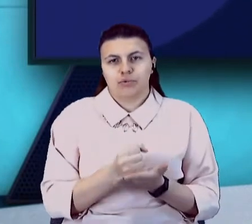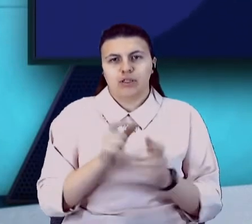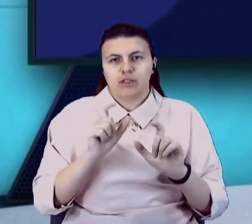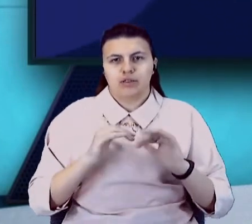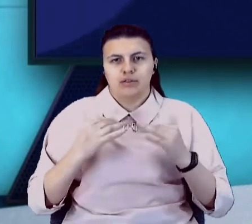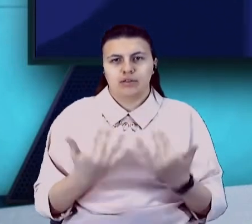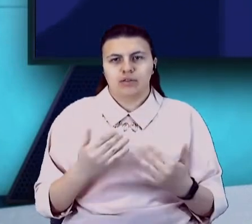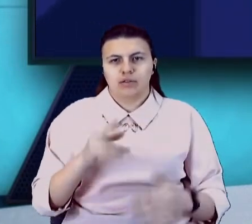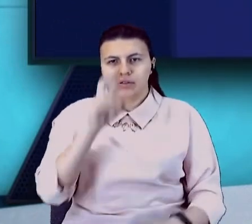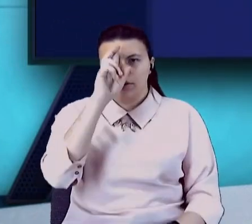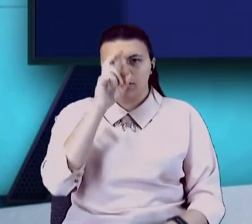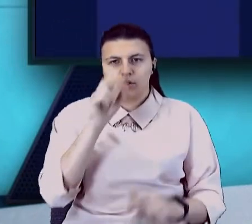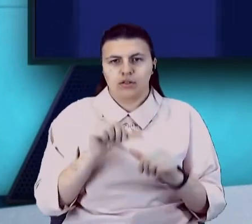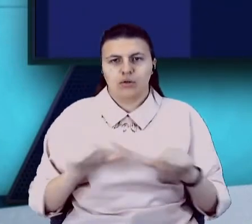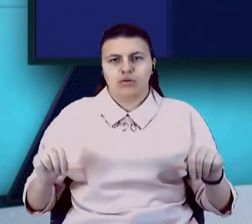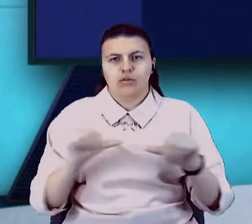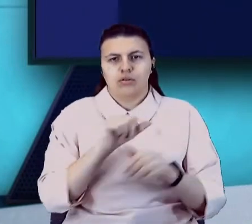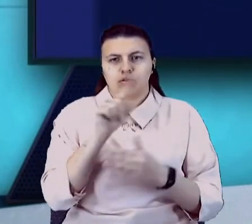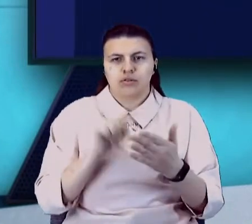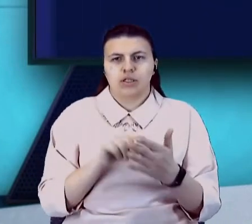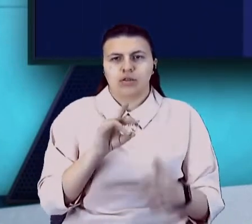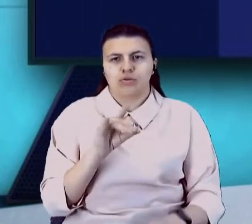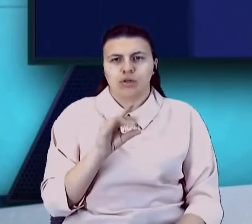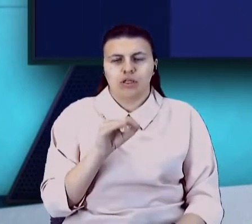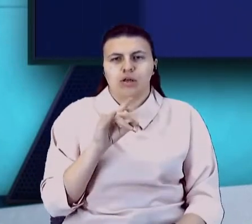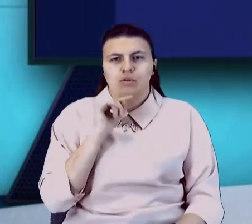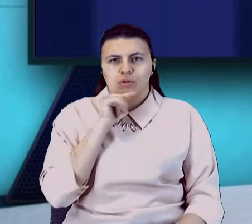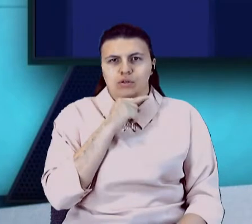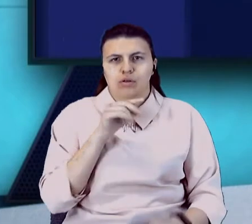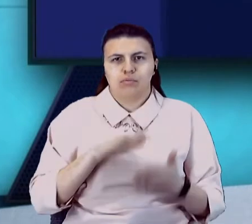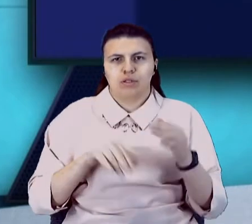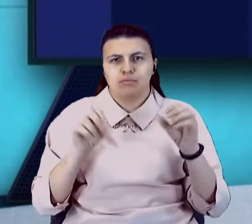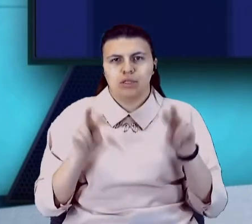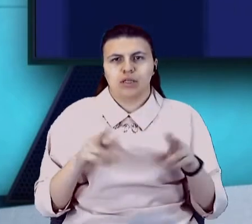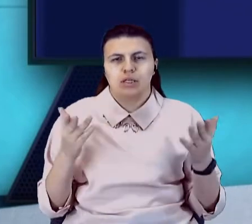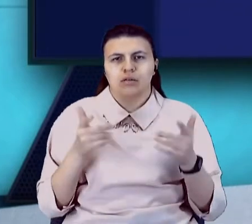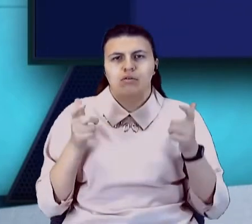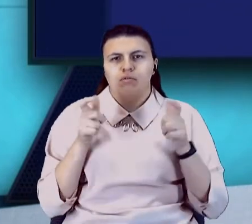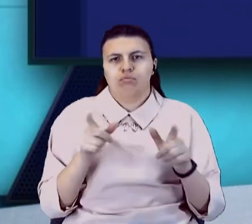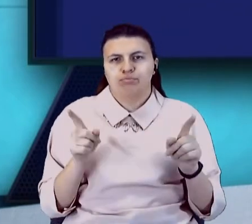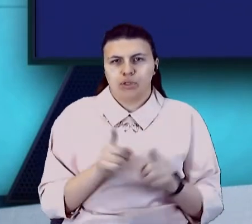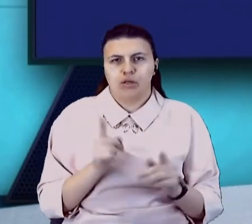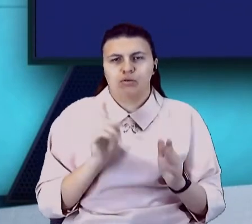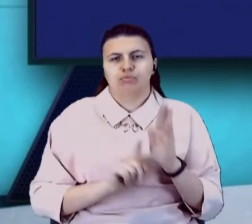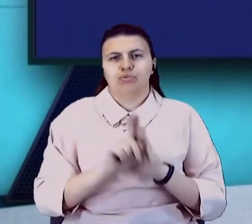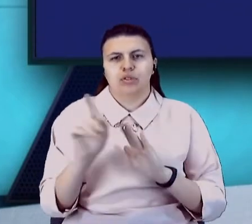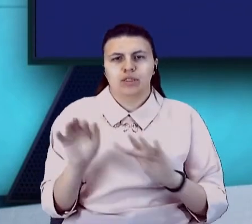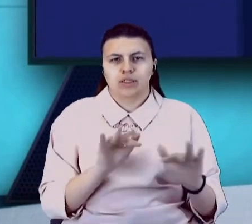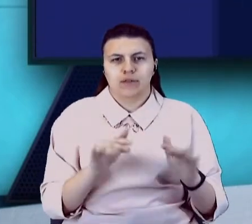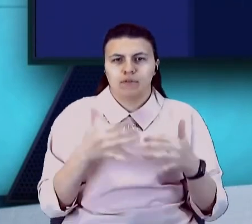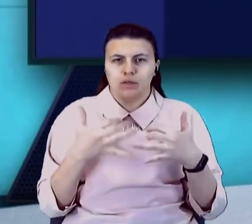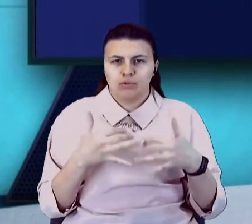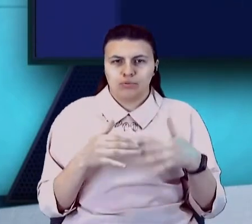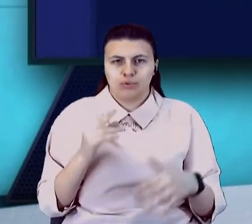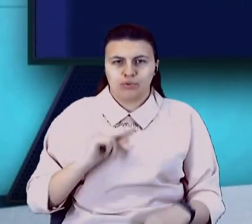комісії з питань техногенно-екологічної безпеки. Які карантинні обмеження почали діяти в Краматорську, мої колеги